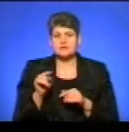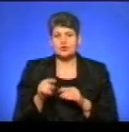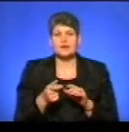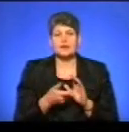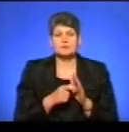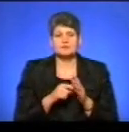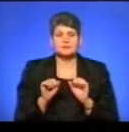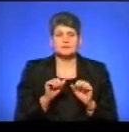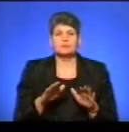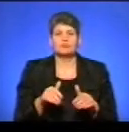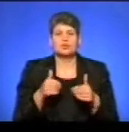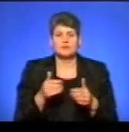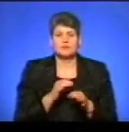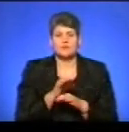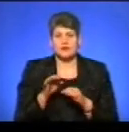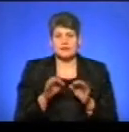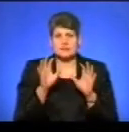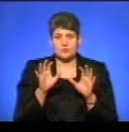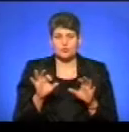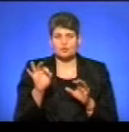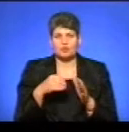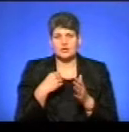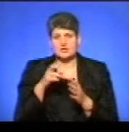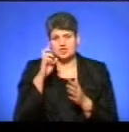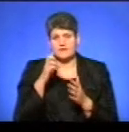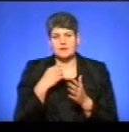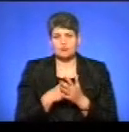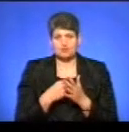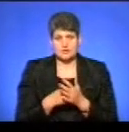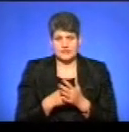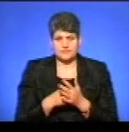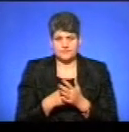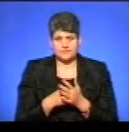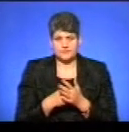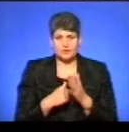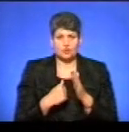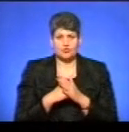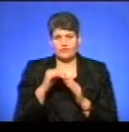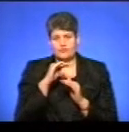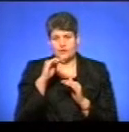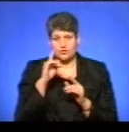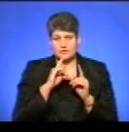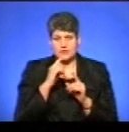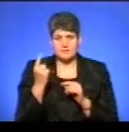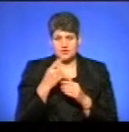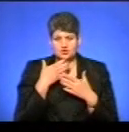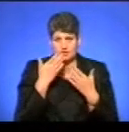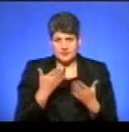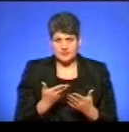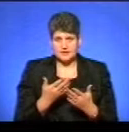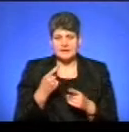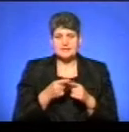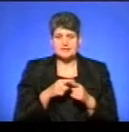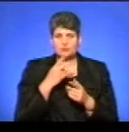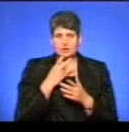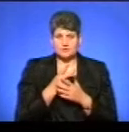подав проєкт закону про державний бюджет до Верховної Ради для першого читання. Ці показники